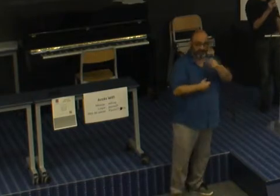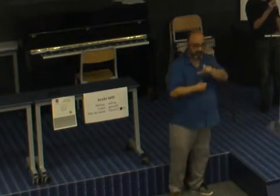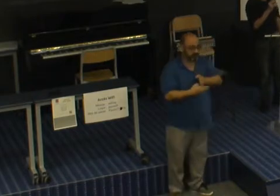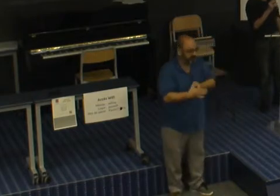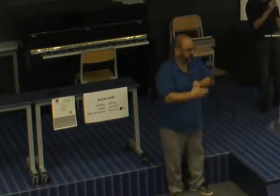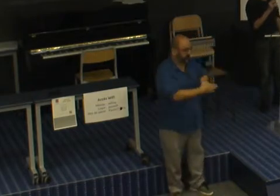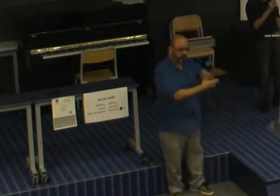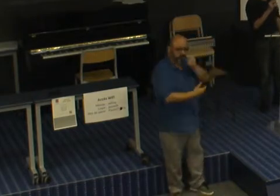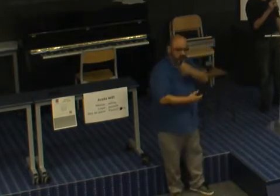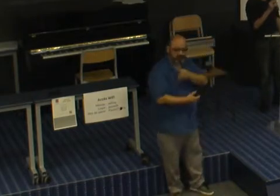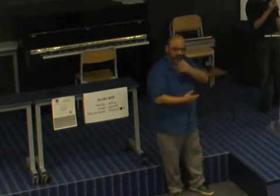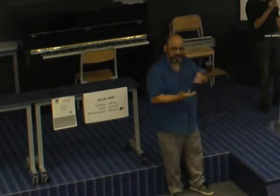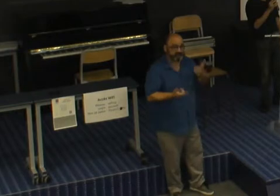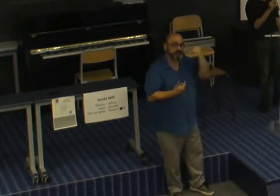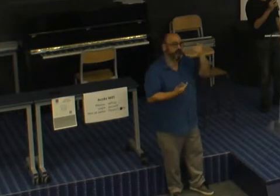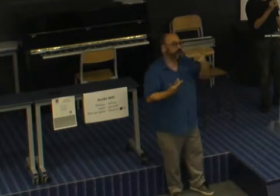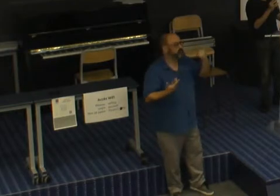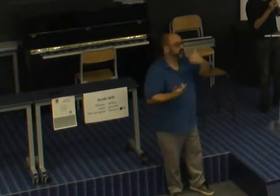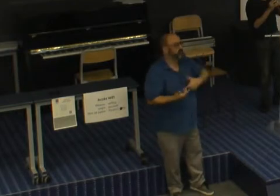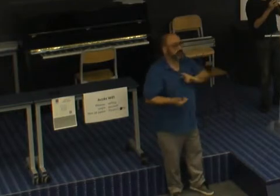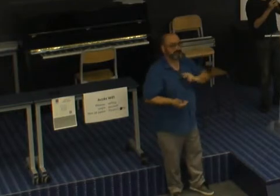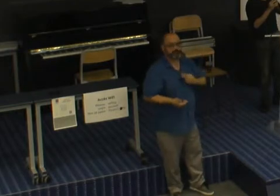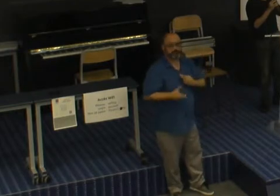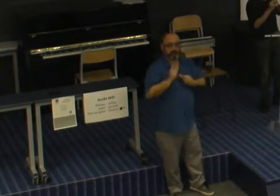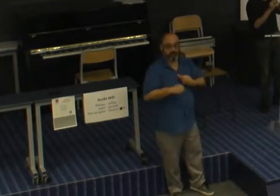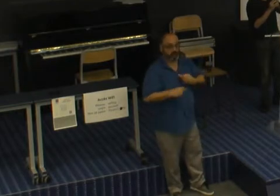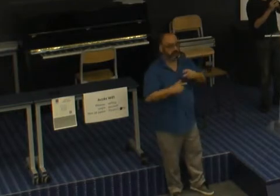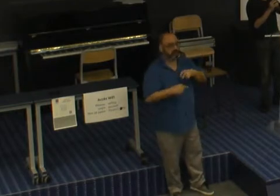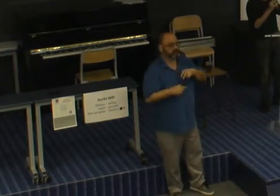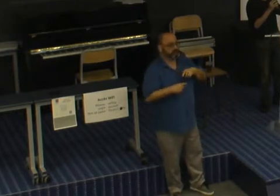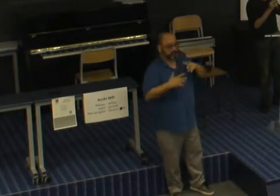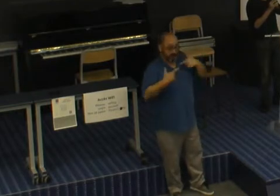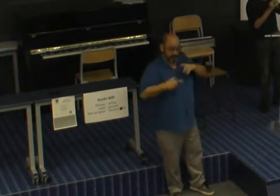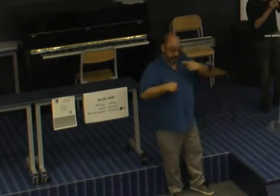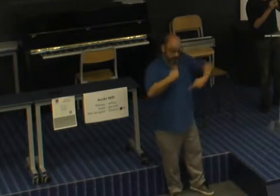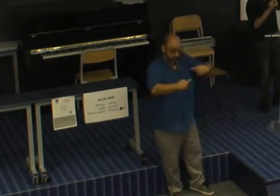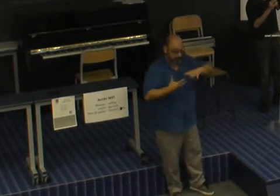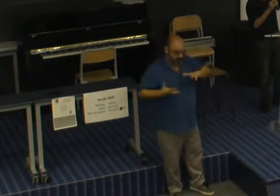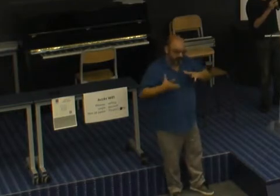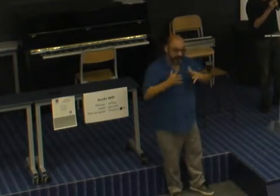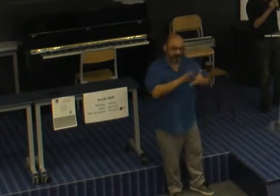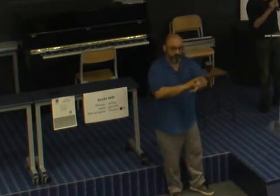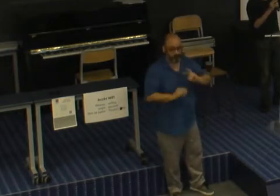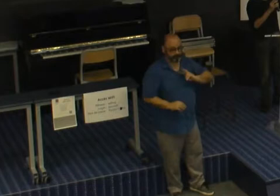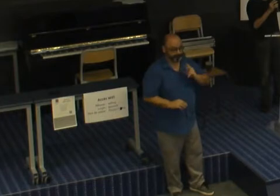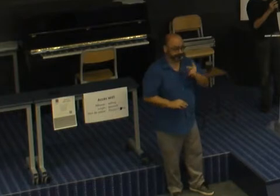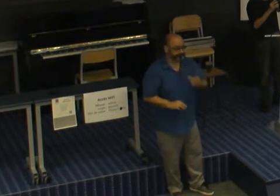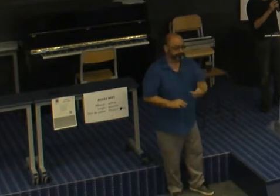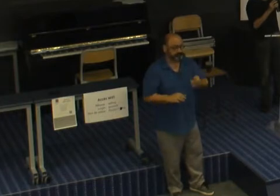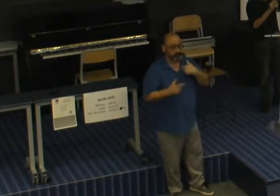imaginez un trans qui est en train de faire sa transformation vers son genre